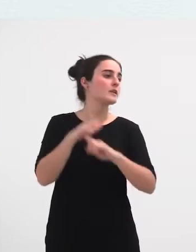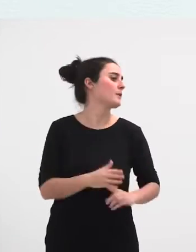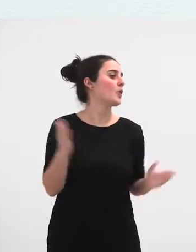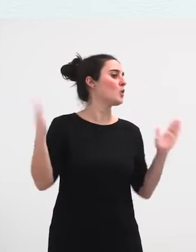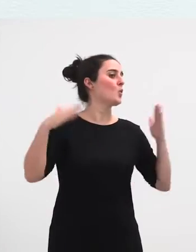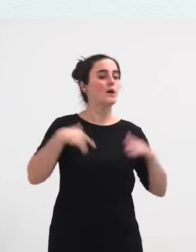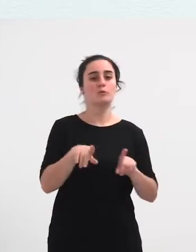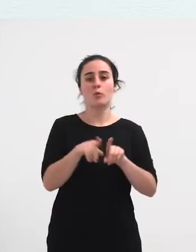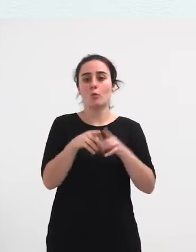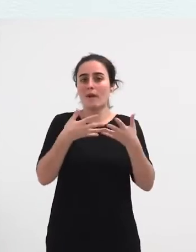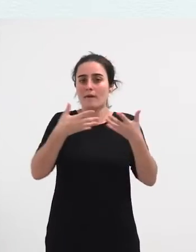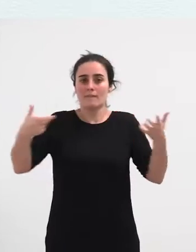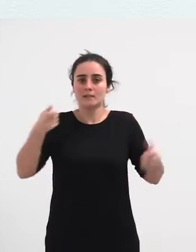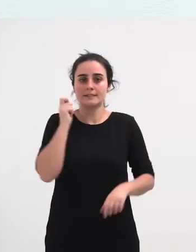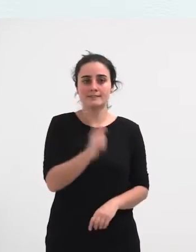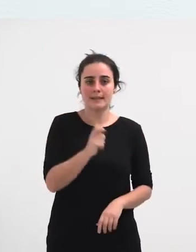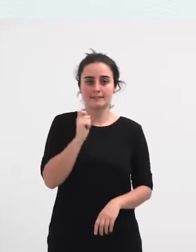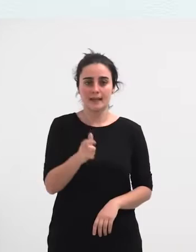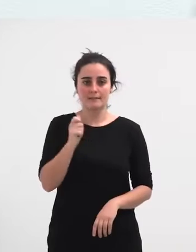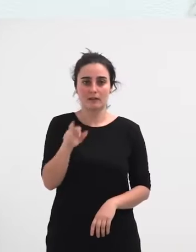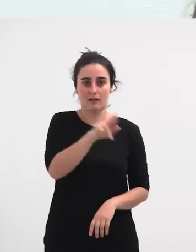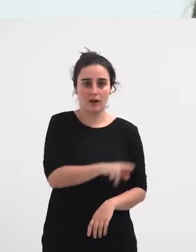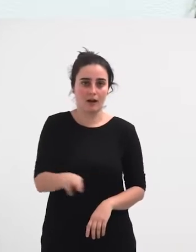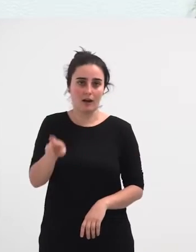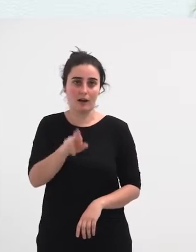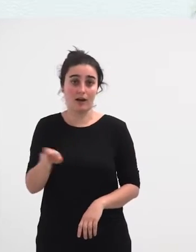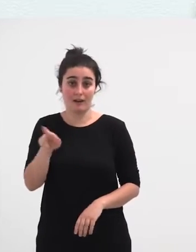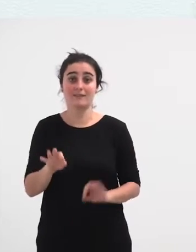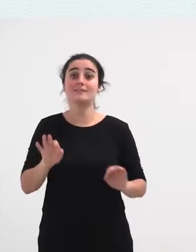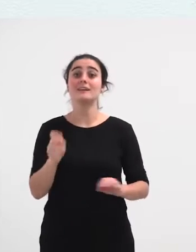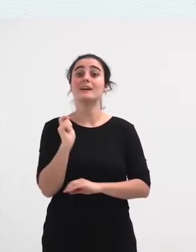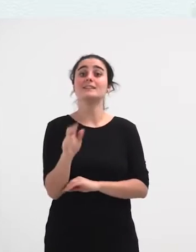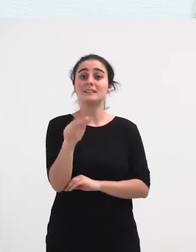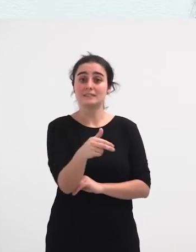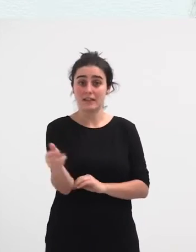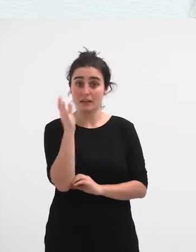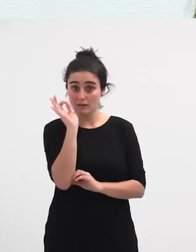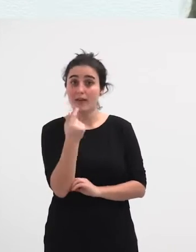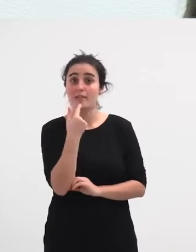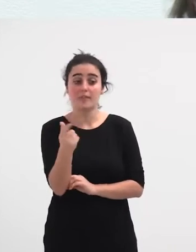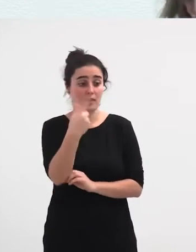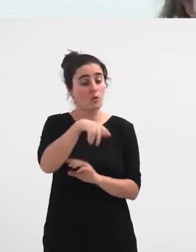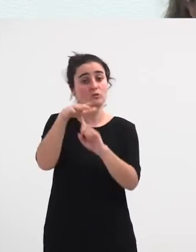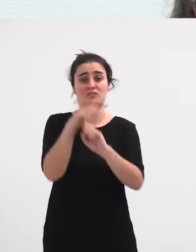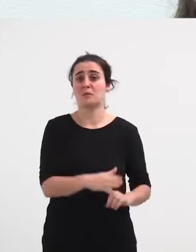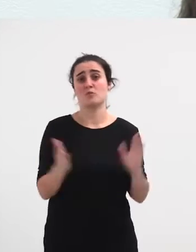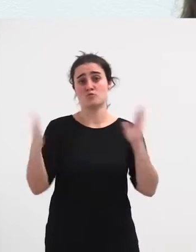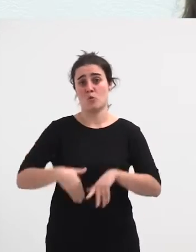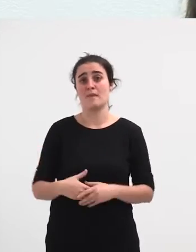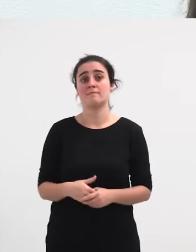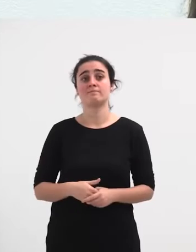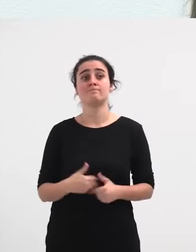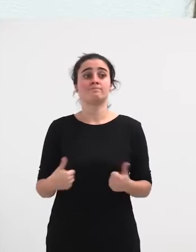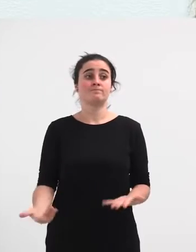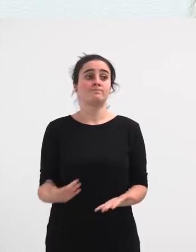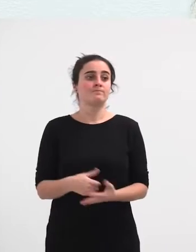koletilla bat erabintzen dutena etengabe. Eta ala da, sententzia honek dio, haiek ez direla diskriminatzaileak eta daude bi